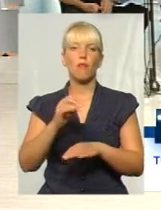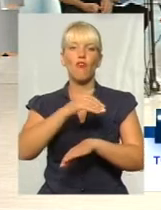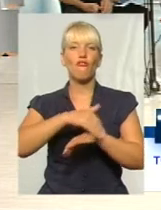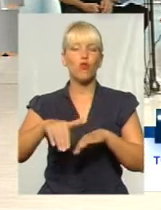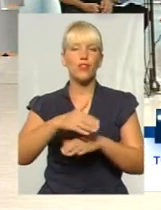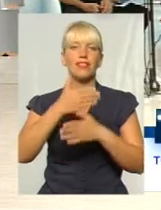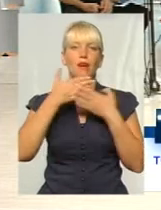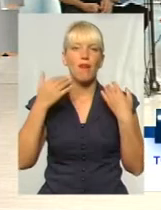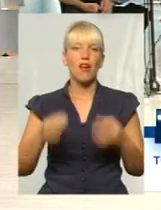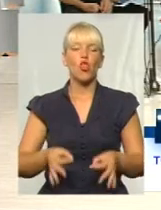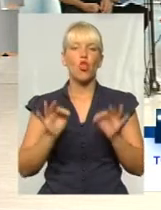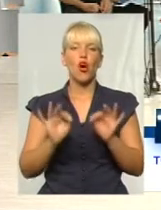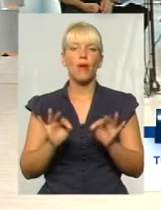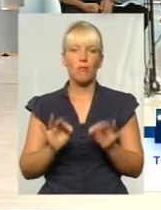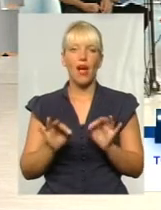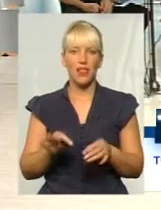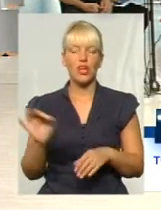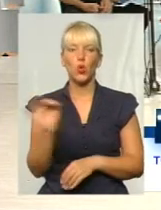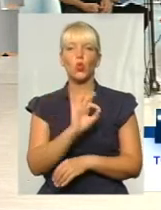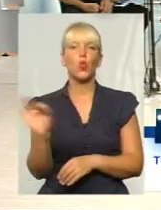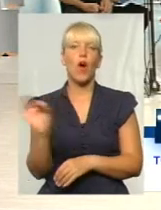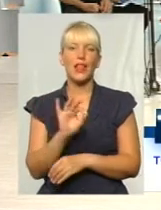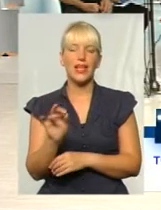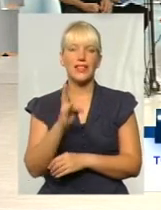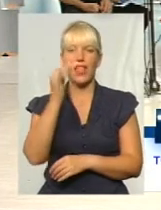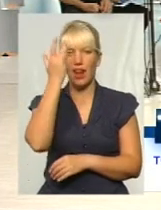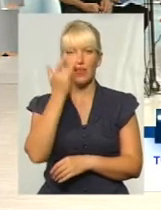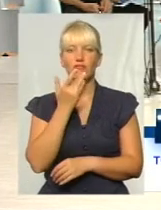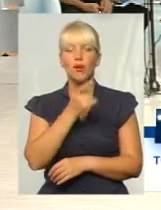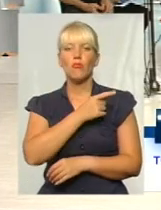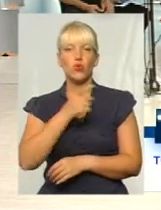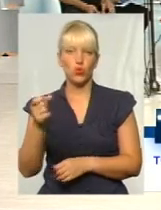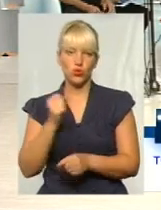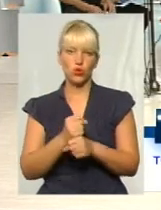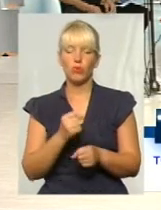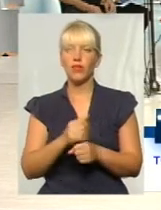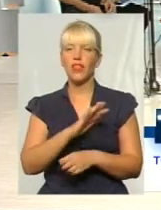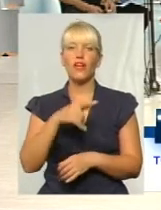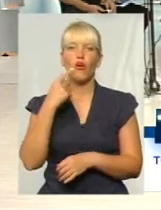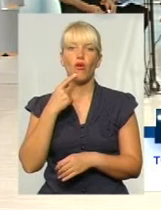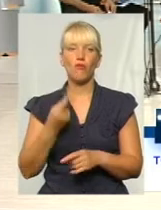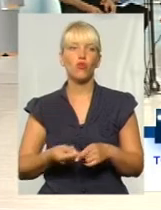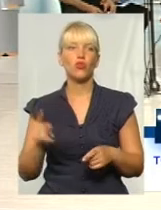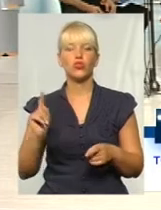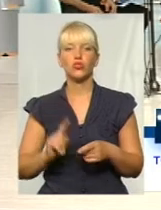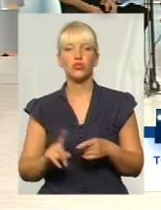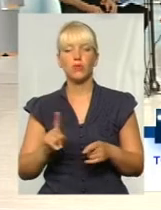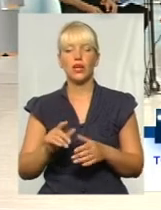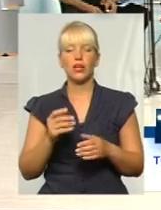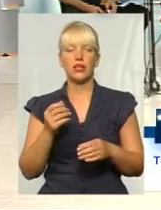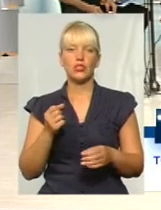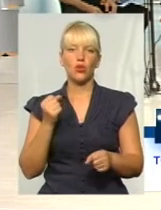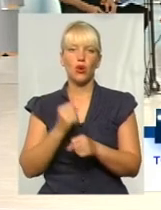туалетів. Навіть на час зроблений, на літній період. Дякую вам велике. не говорю, щоб зробити сервичну